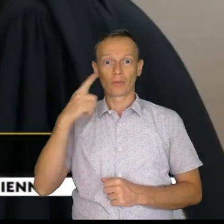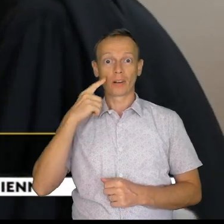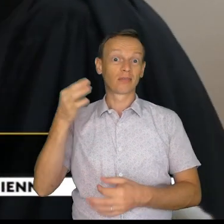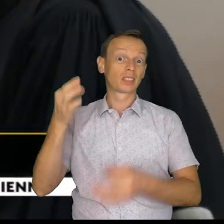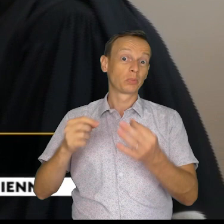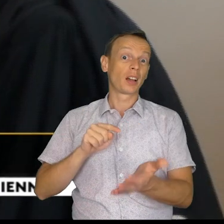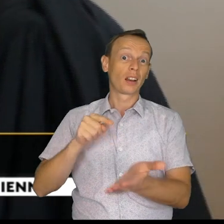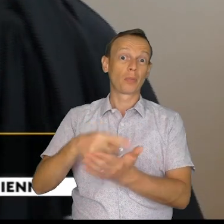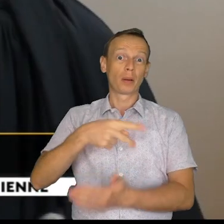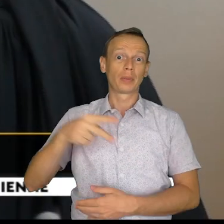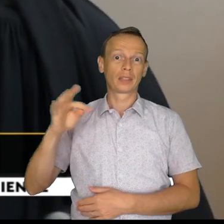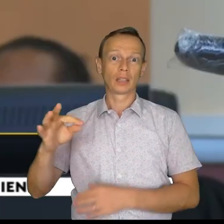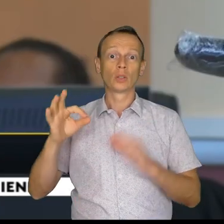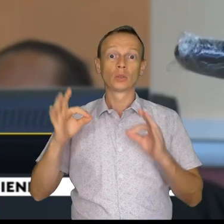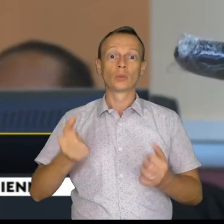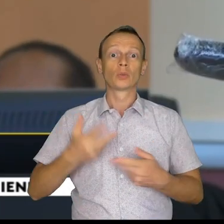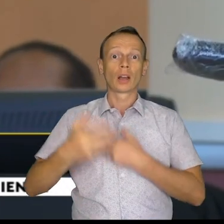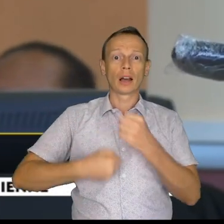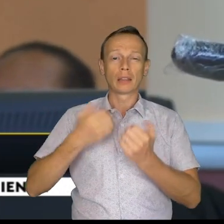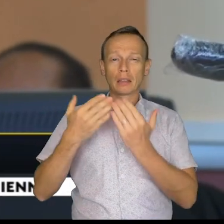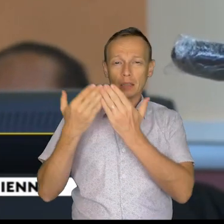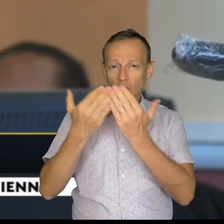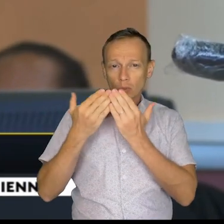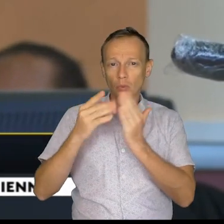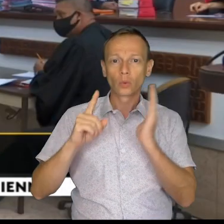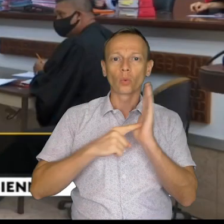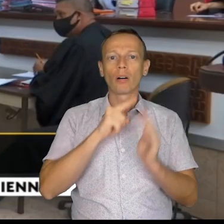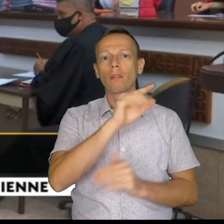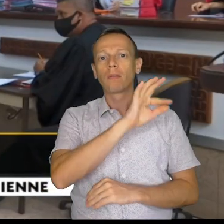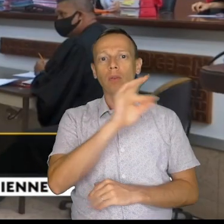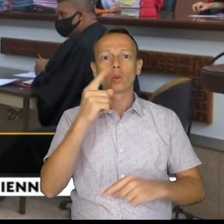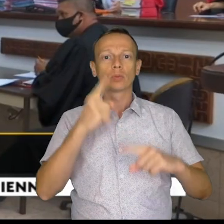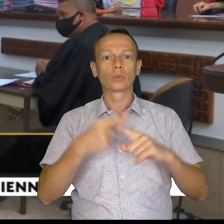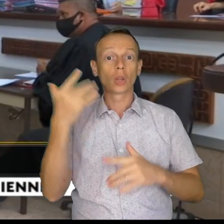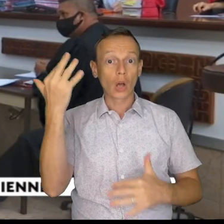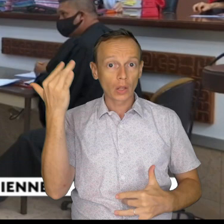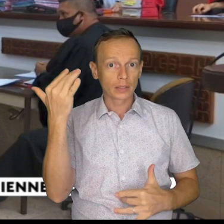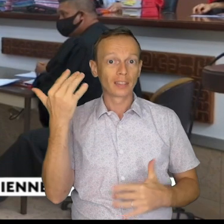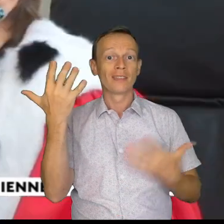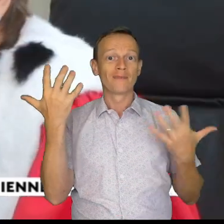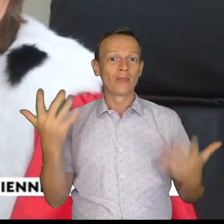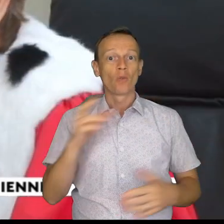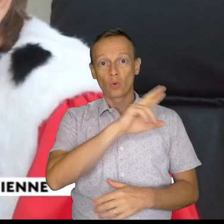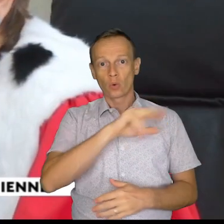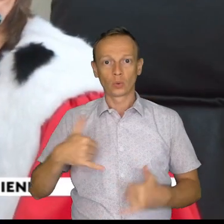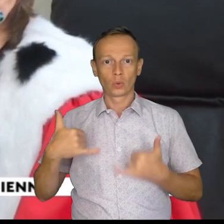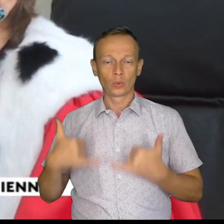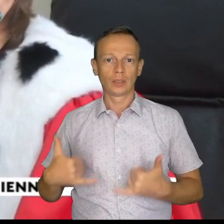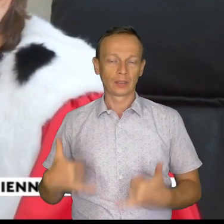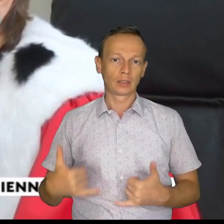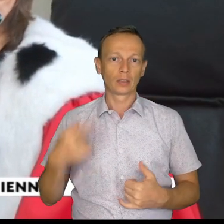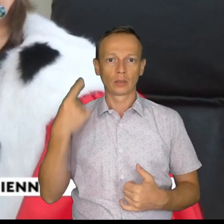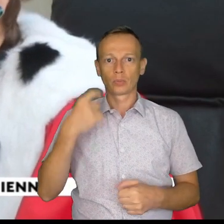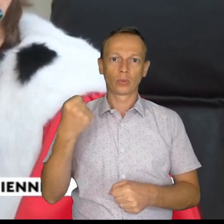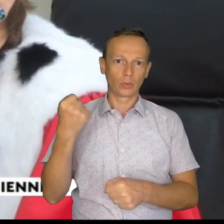Pop-Été. Après plusieurs années d'études dans le droit en France et aux Antilles, c'est tout naturellement qu'elle revient aux Finnois pour exercer son